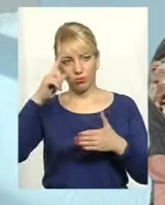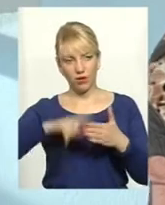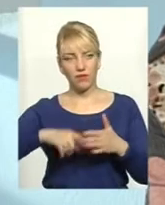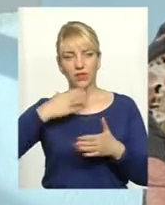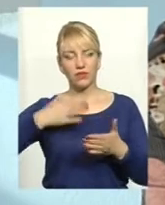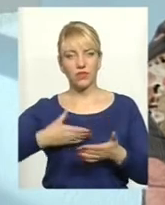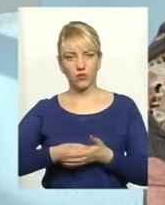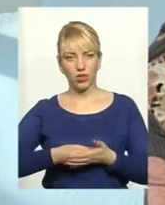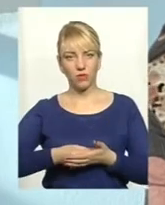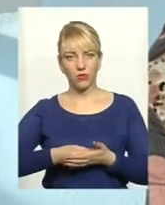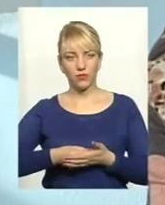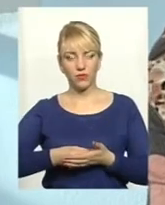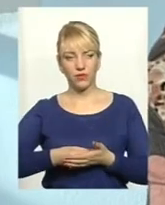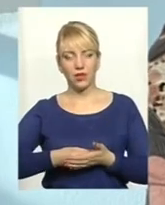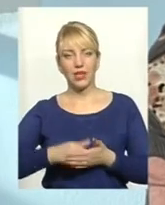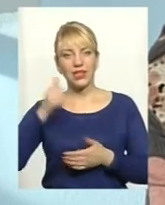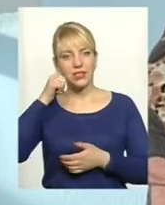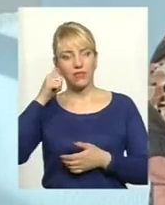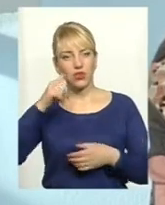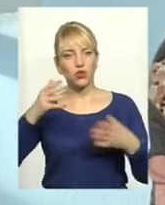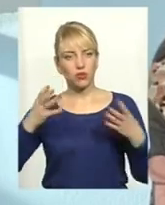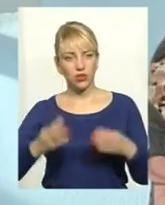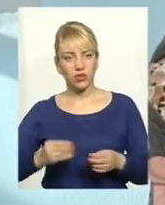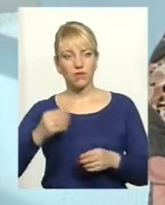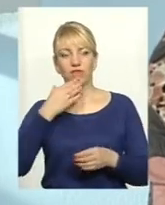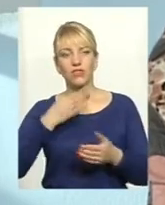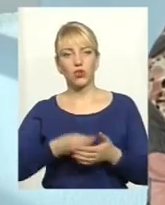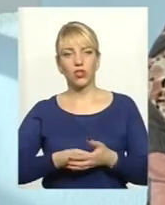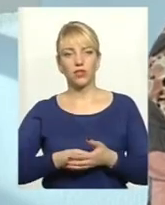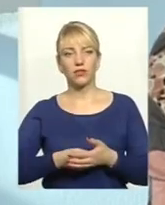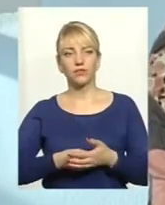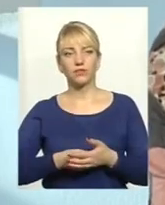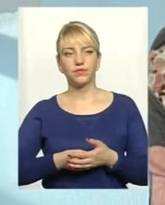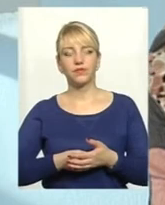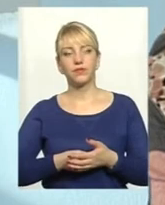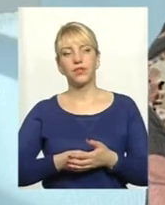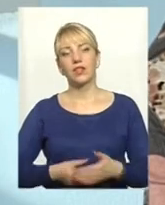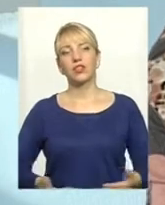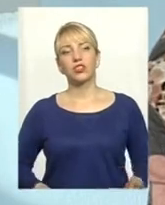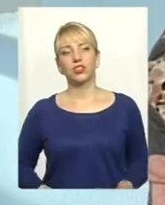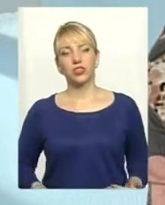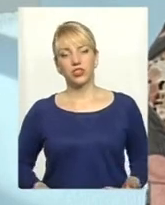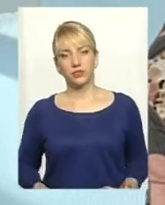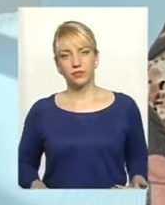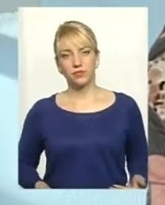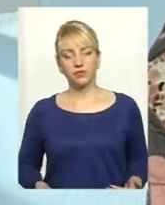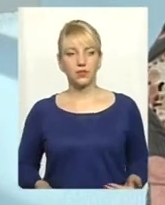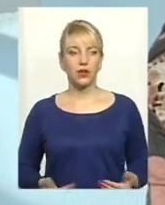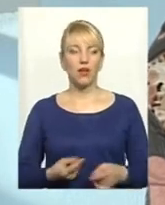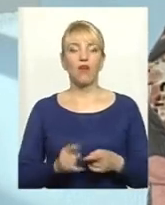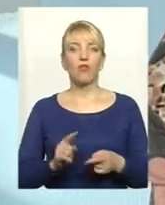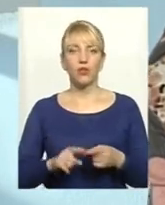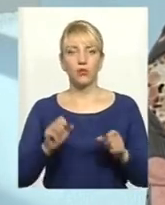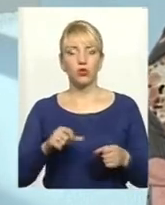в своєму завтрашньому дні, впевнені в своїх, в своєму житті, так скажімо, вони